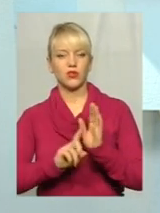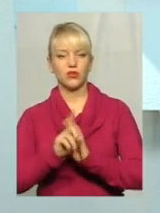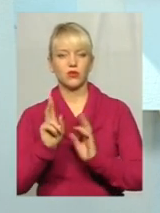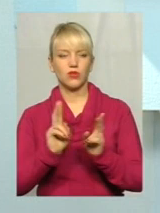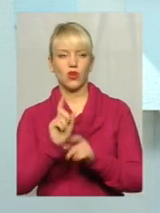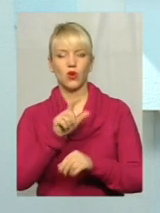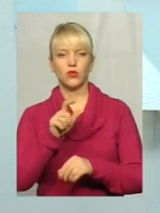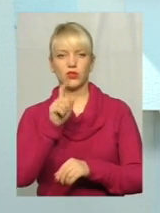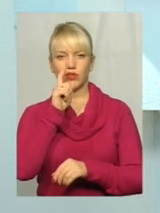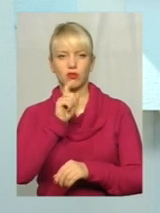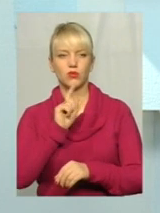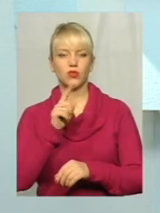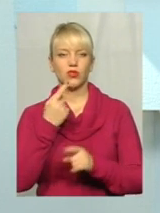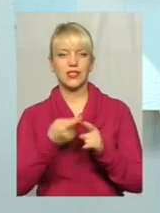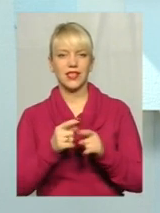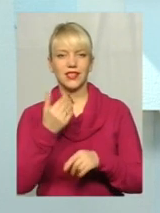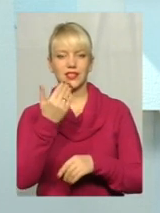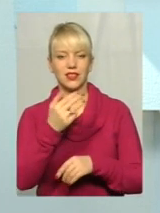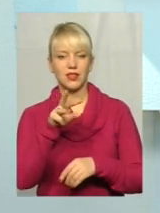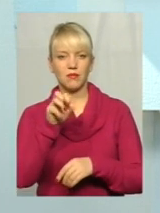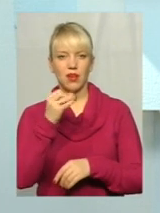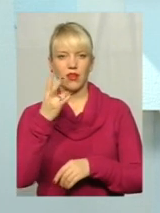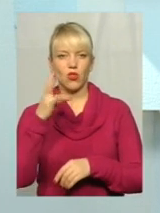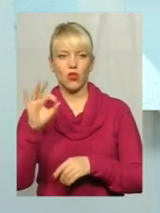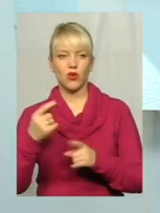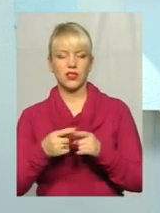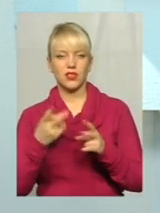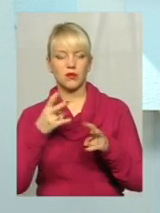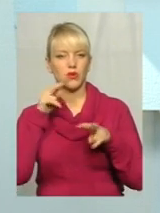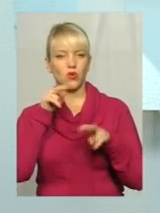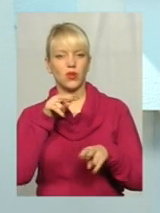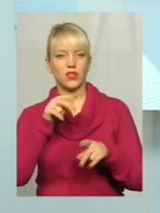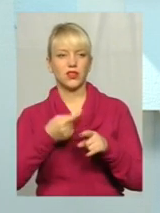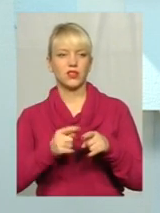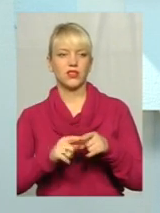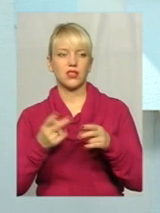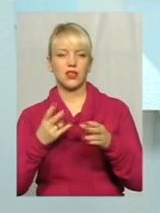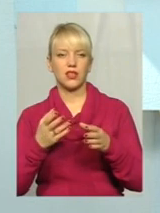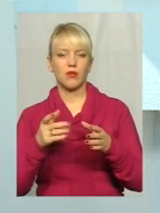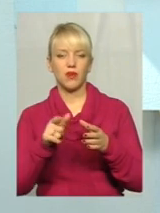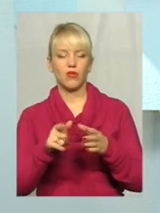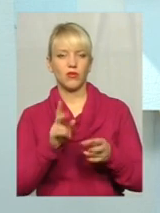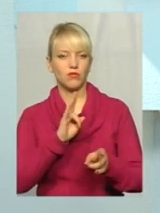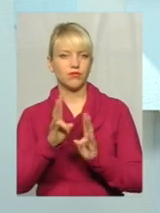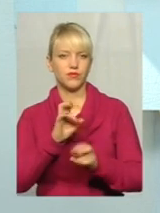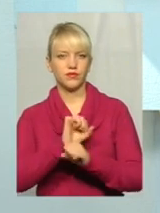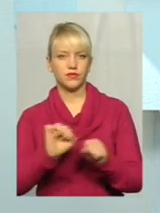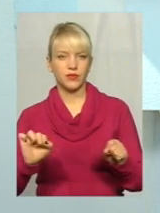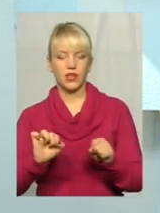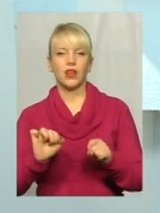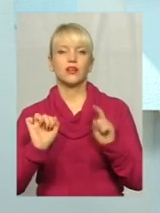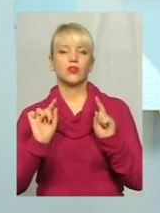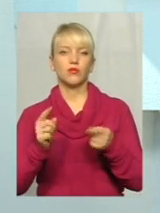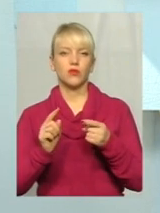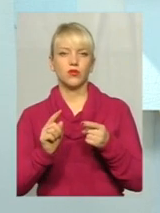що люди не розуміють, що це їхнє майно, і їм потрібно за ним доглядати, не потрібно його шкодити. Тому